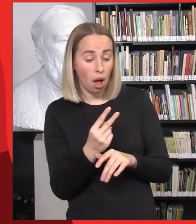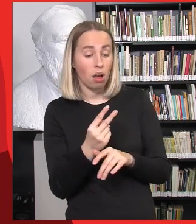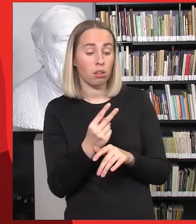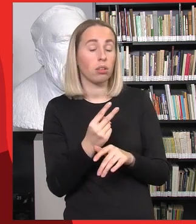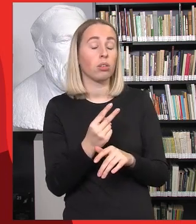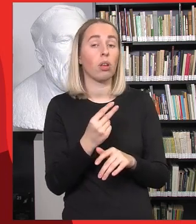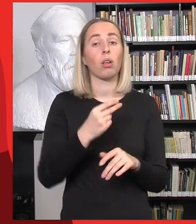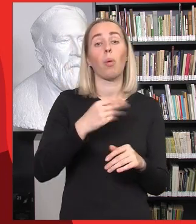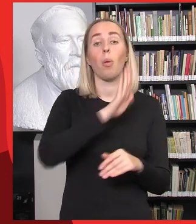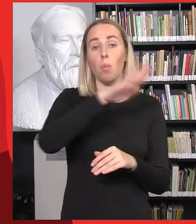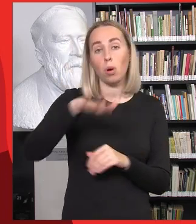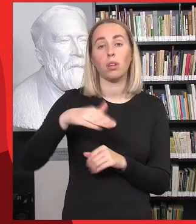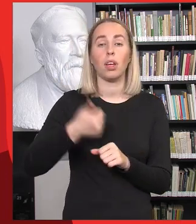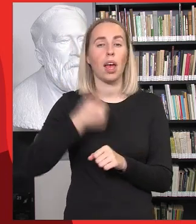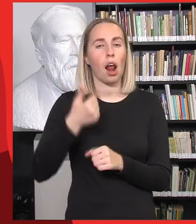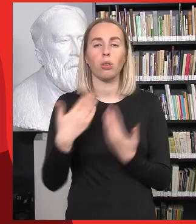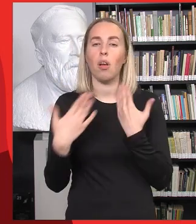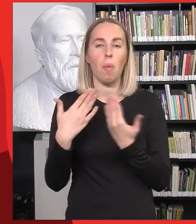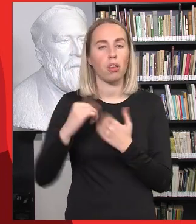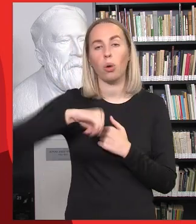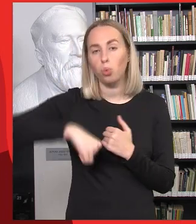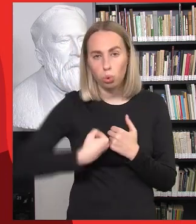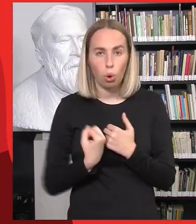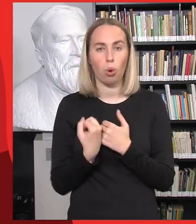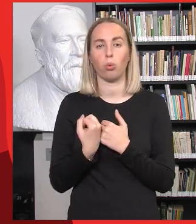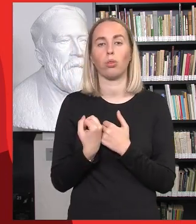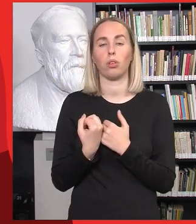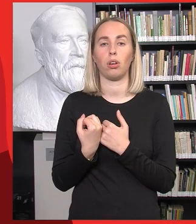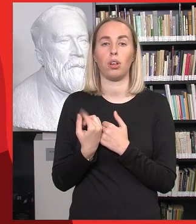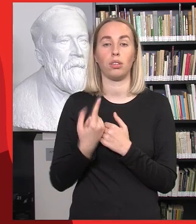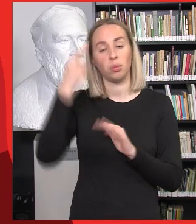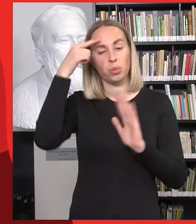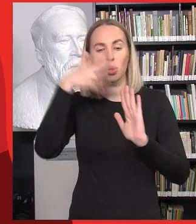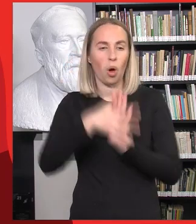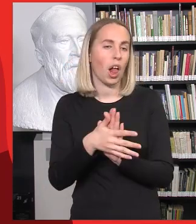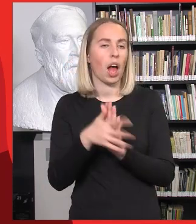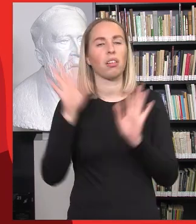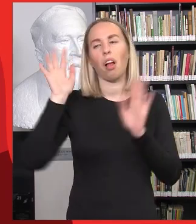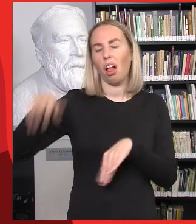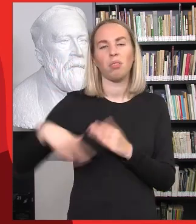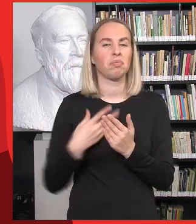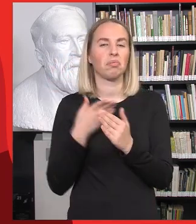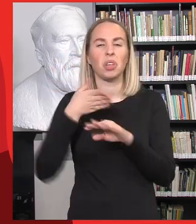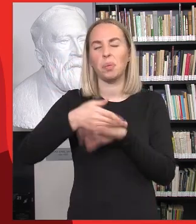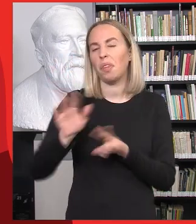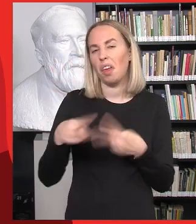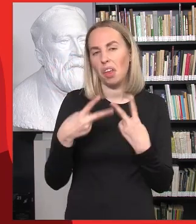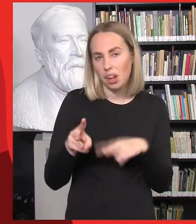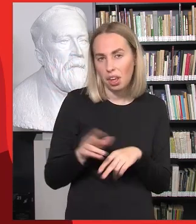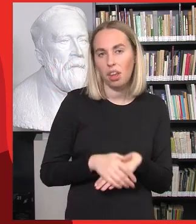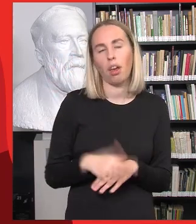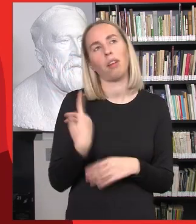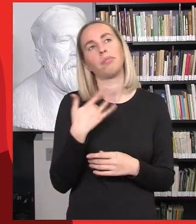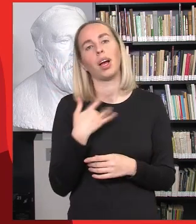būtent su draugais, šiaip vyrauja stereotipai, kad į psichologus kreiptis nereikėtų, kadangi galbūt